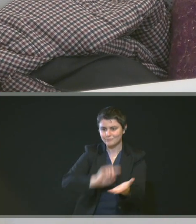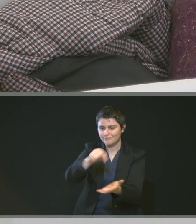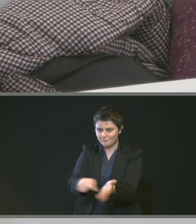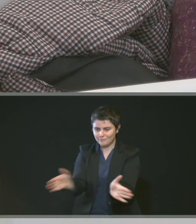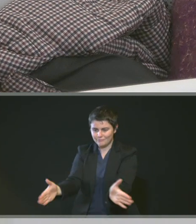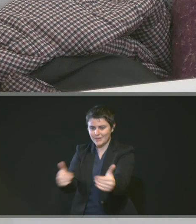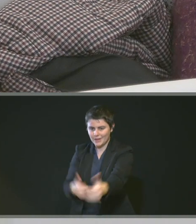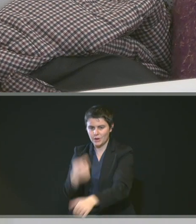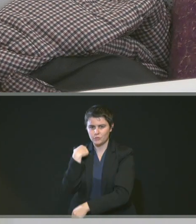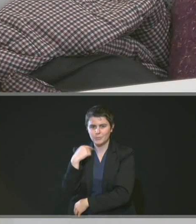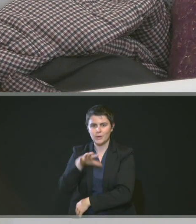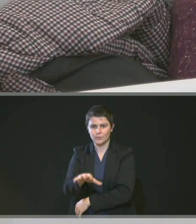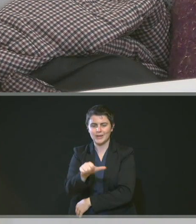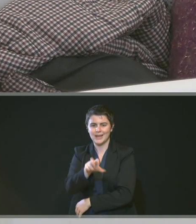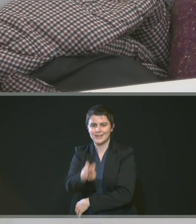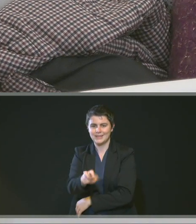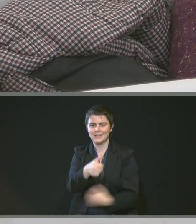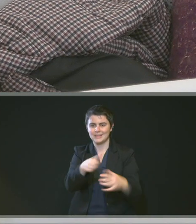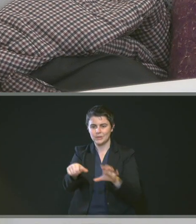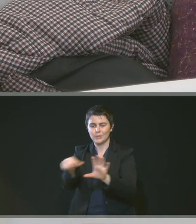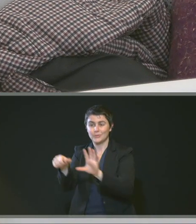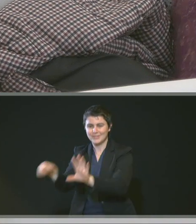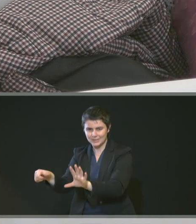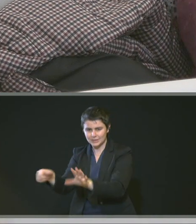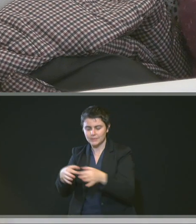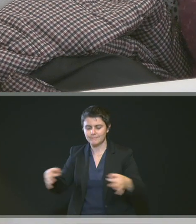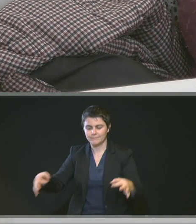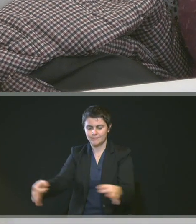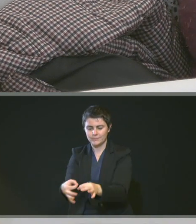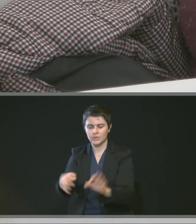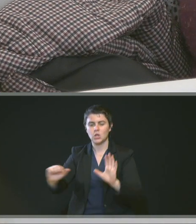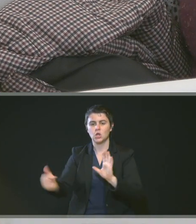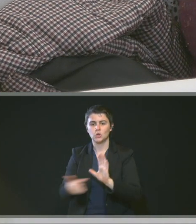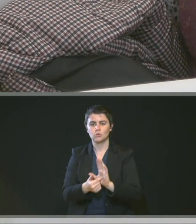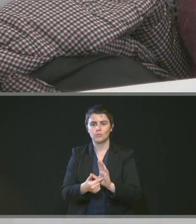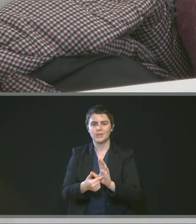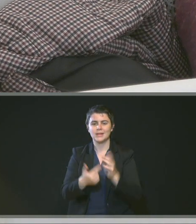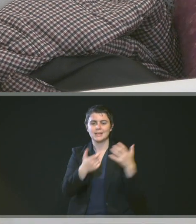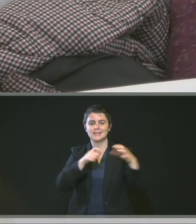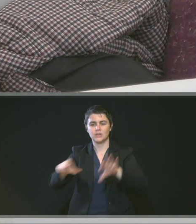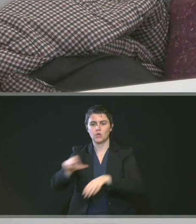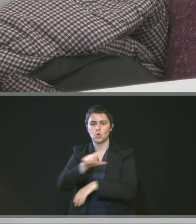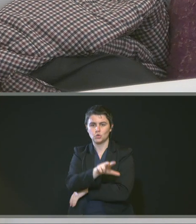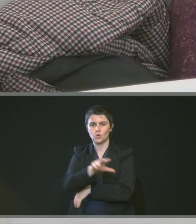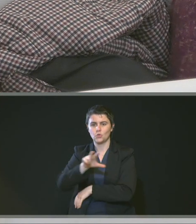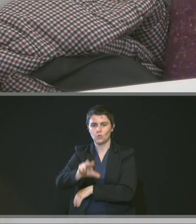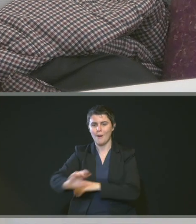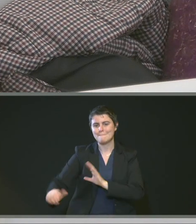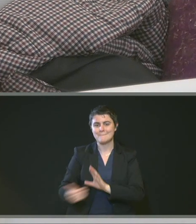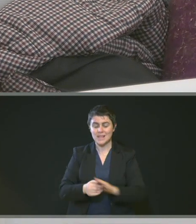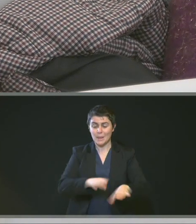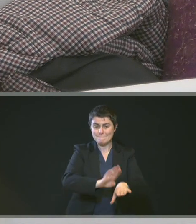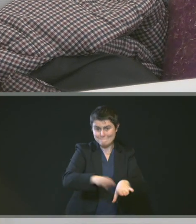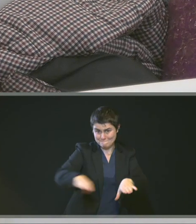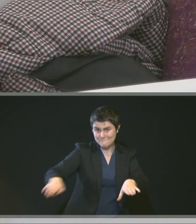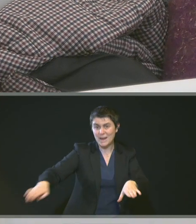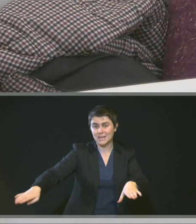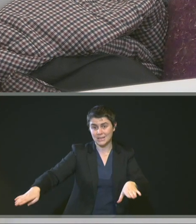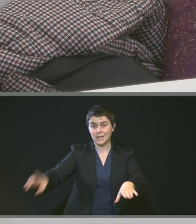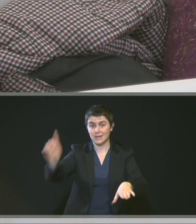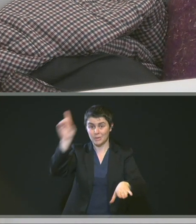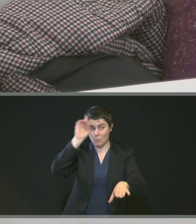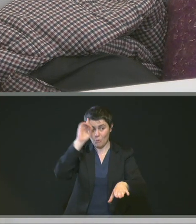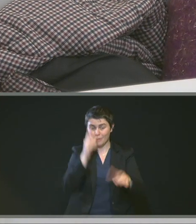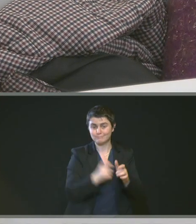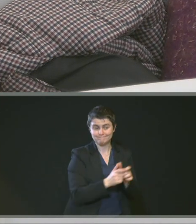cadastré AX 666, d'une superficie, de 2733 mètres en parking pour les besoins de la direction de l'eau